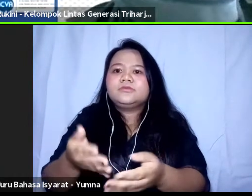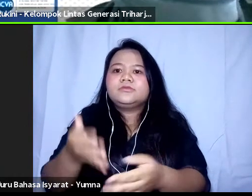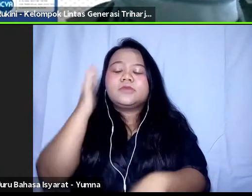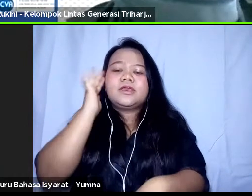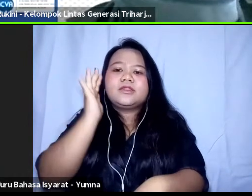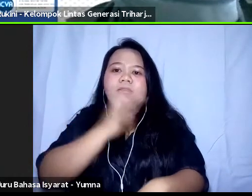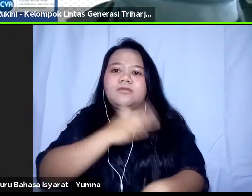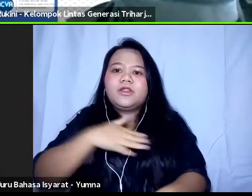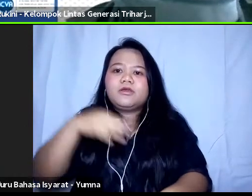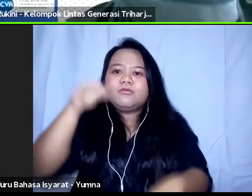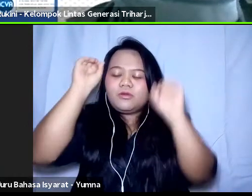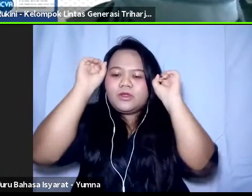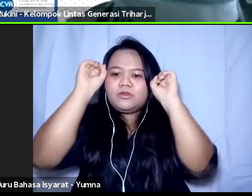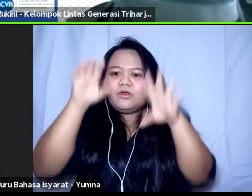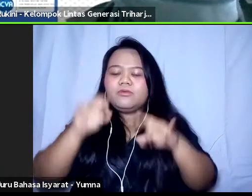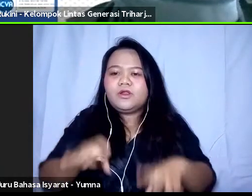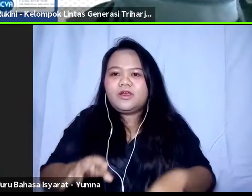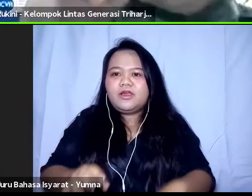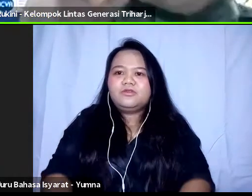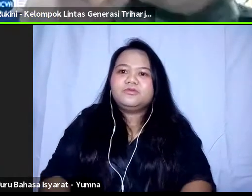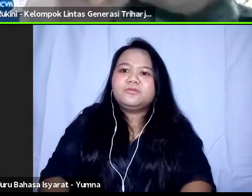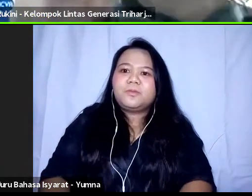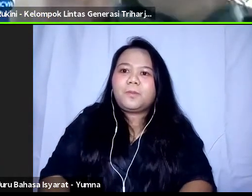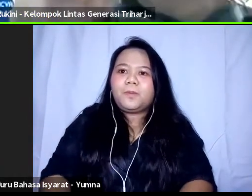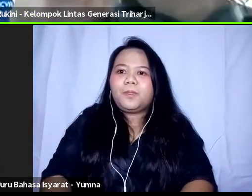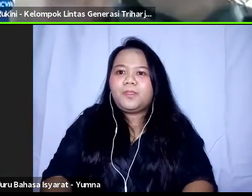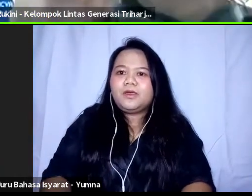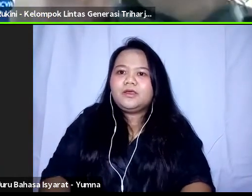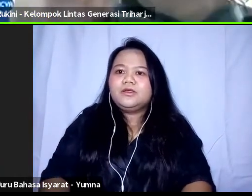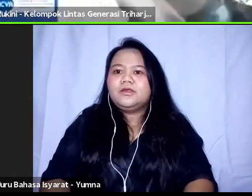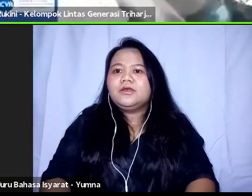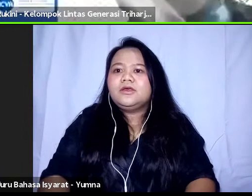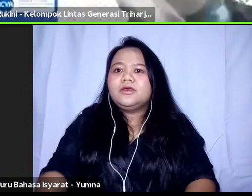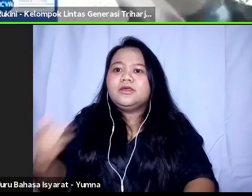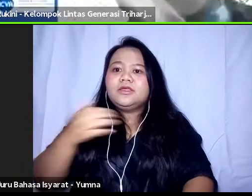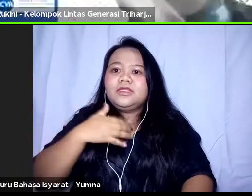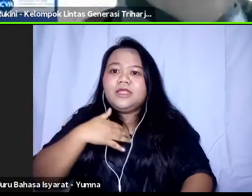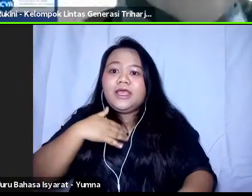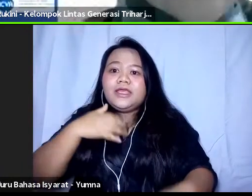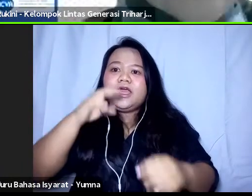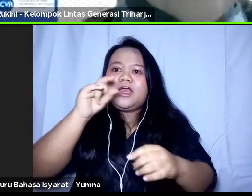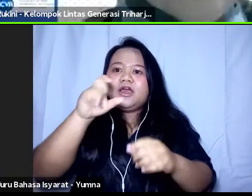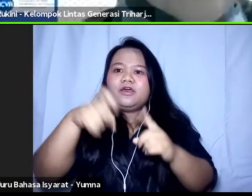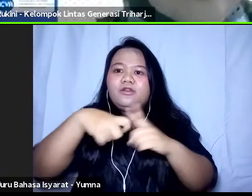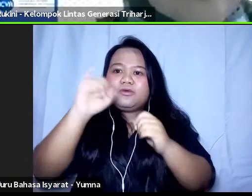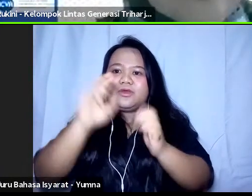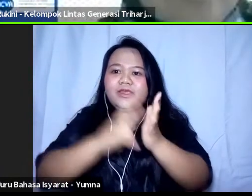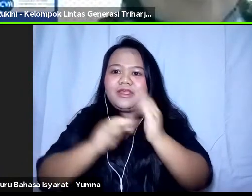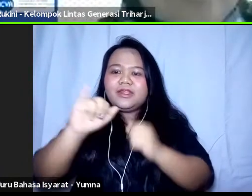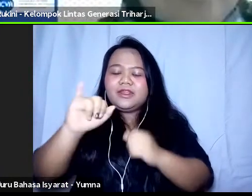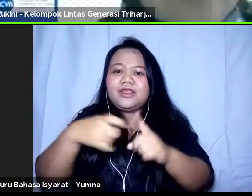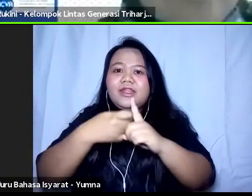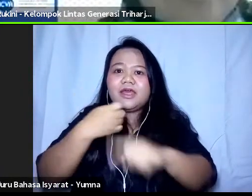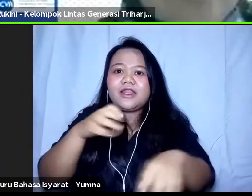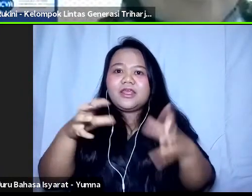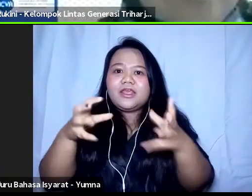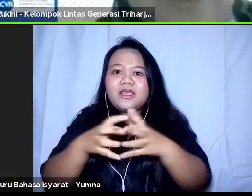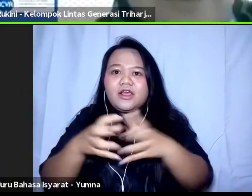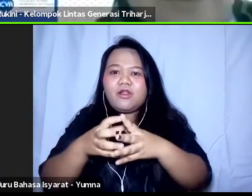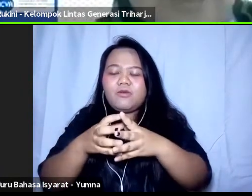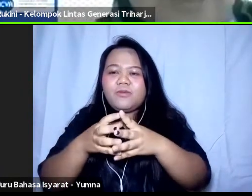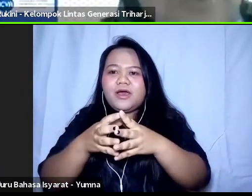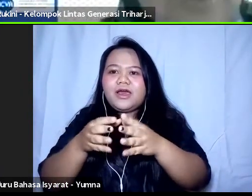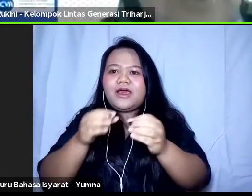warahmatullahi wabarakatuh. Saya, Ibu Rukini, dari kelompok lintas